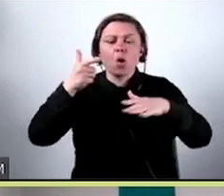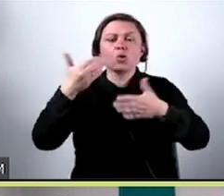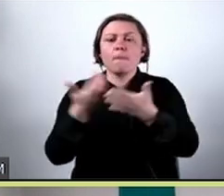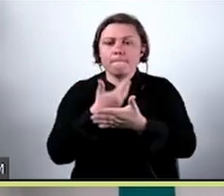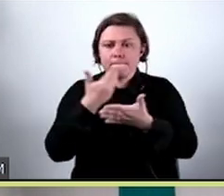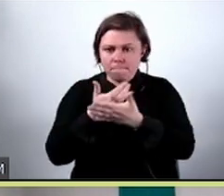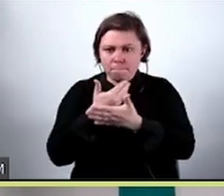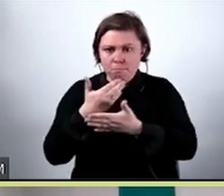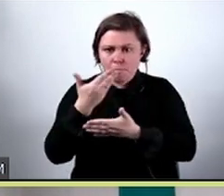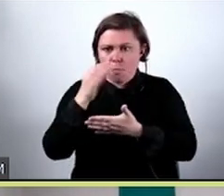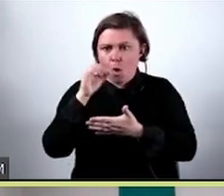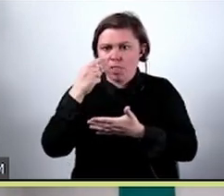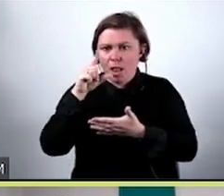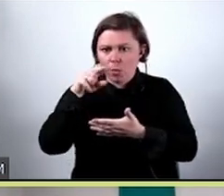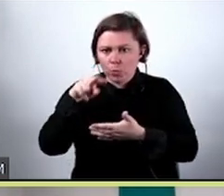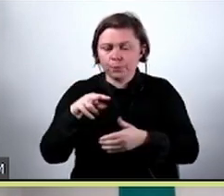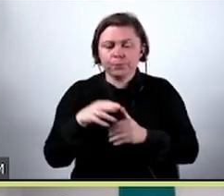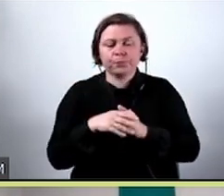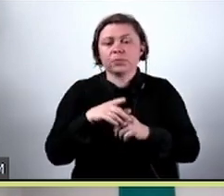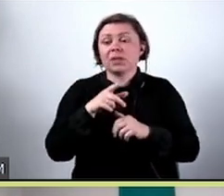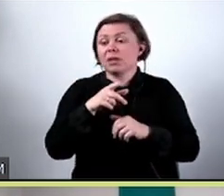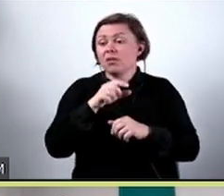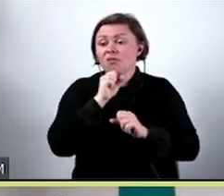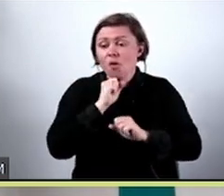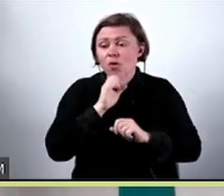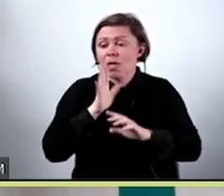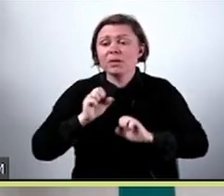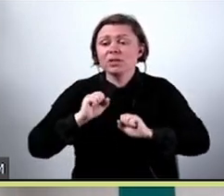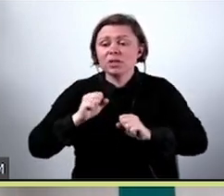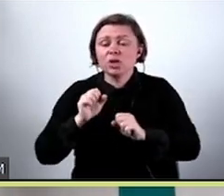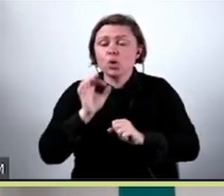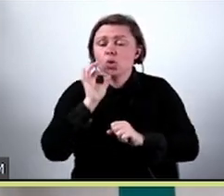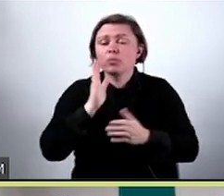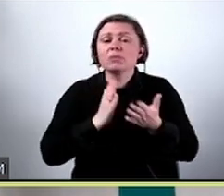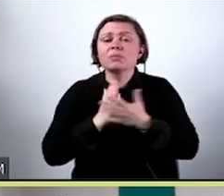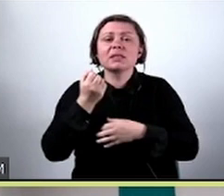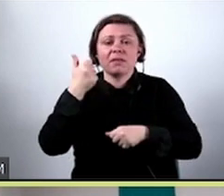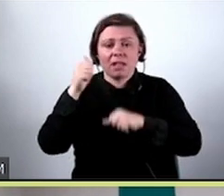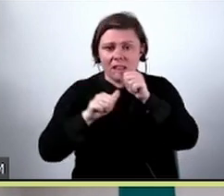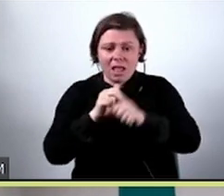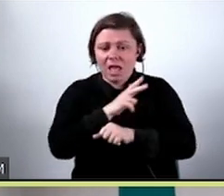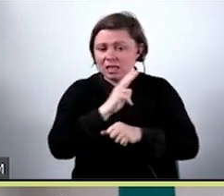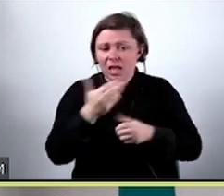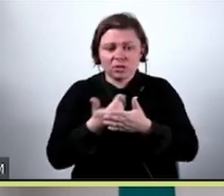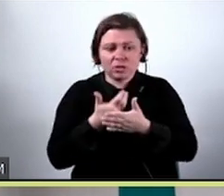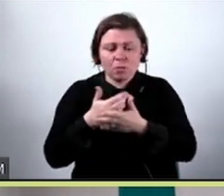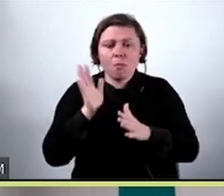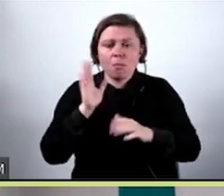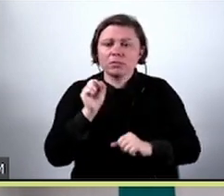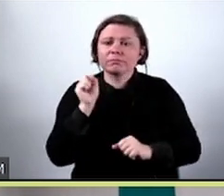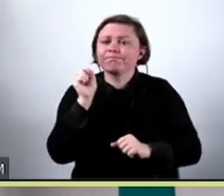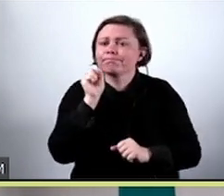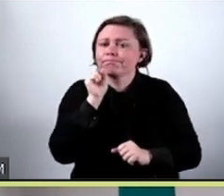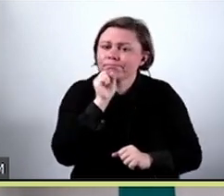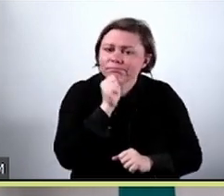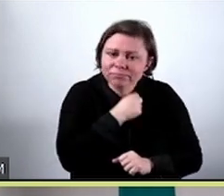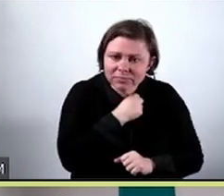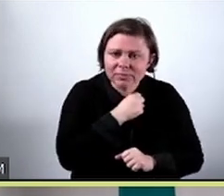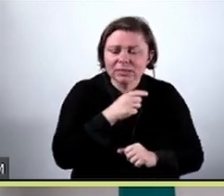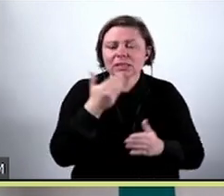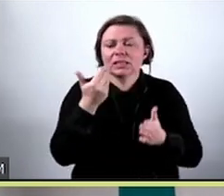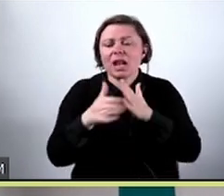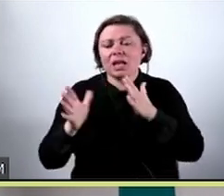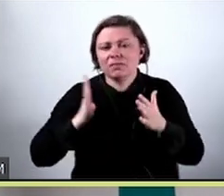żaden model nie będzie działał dobrze przez lata. Każdy model z czasem się dewaluuje, traci na